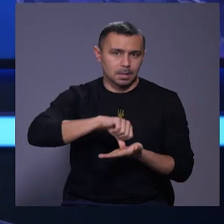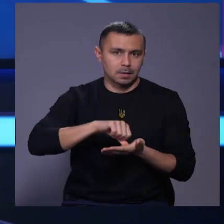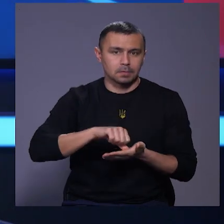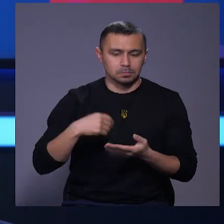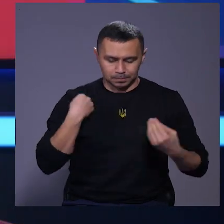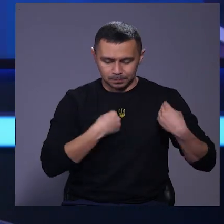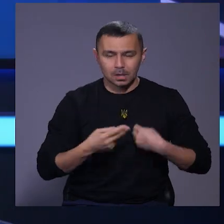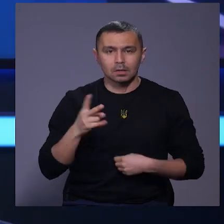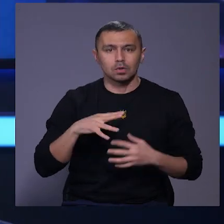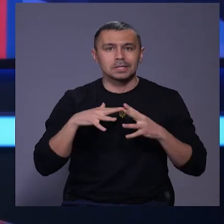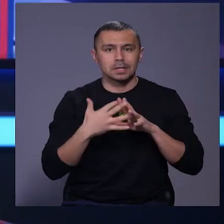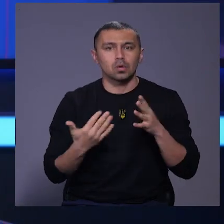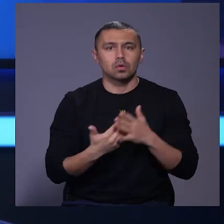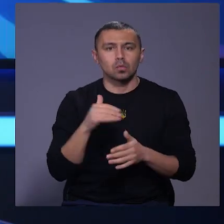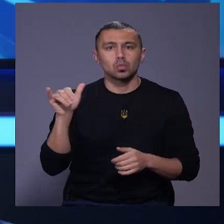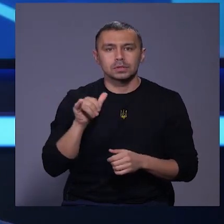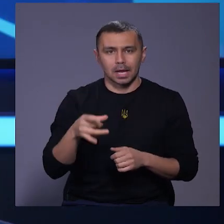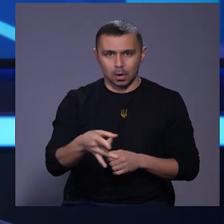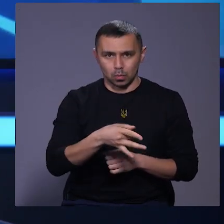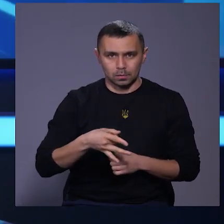із двох сіл Новоушицького району.